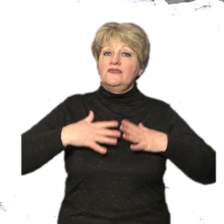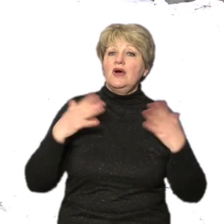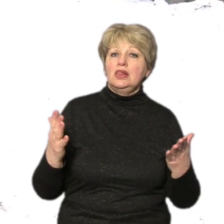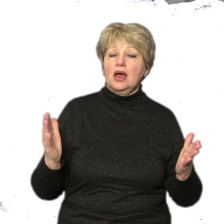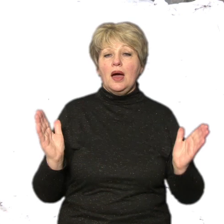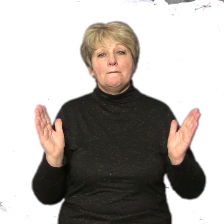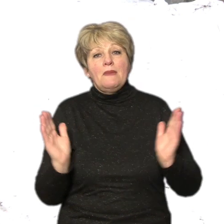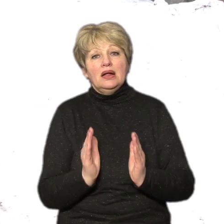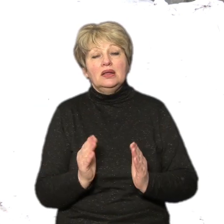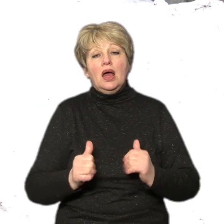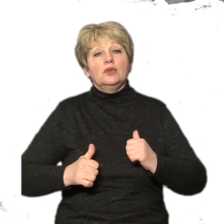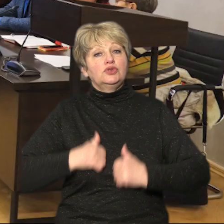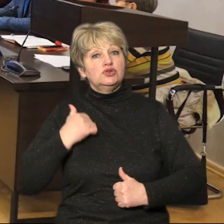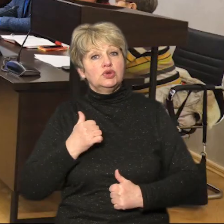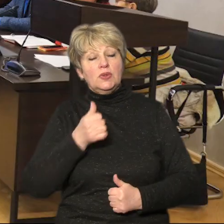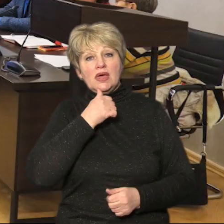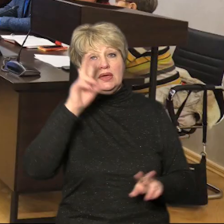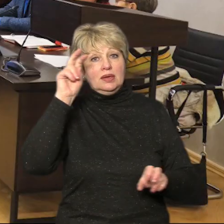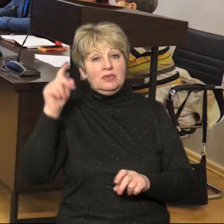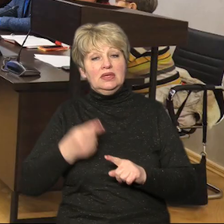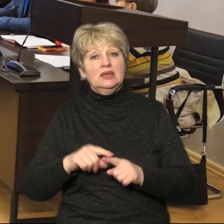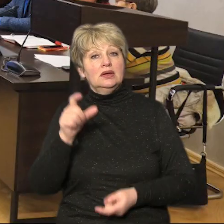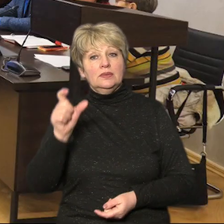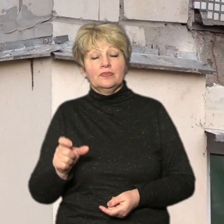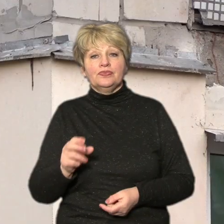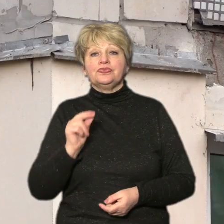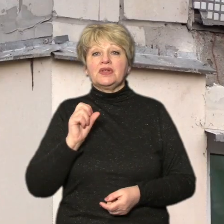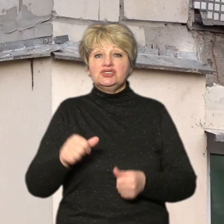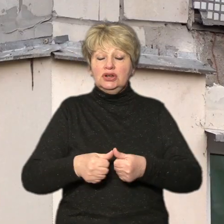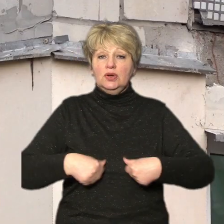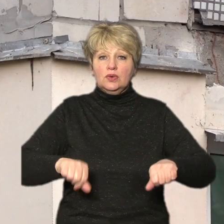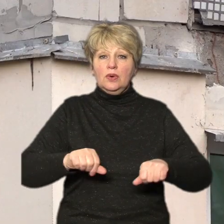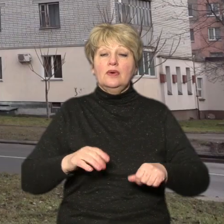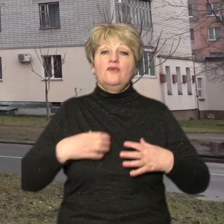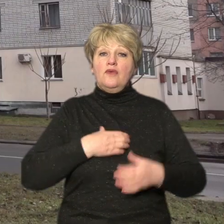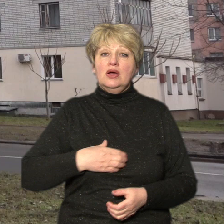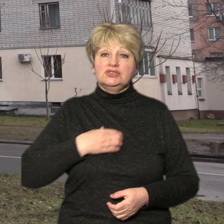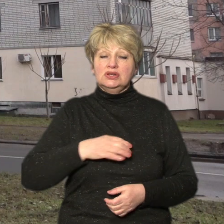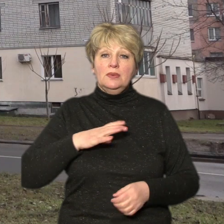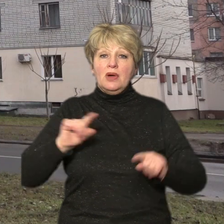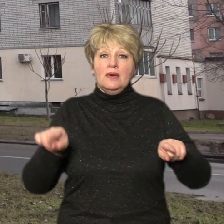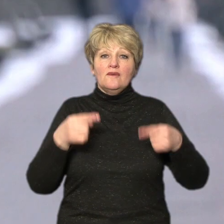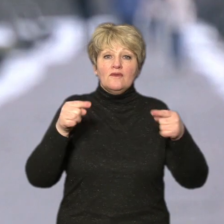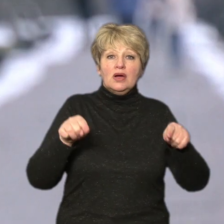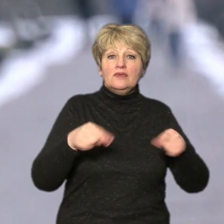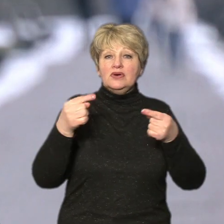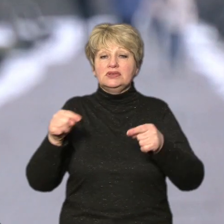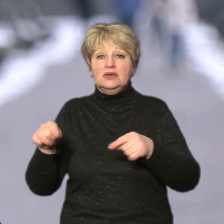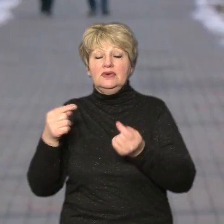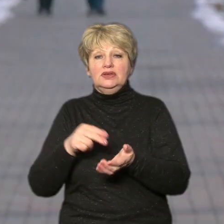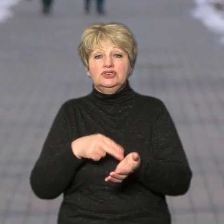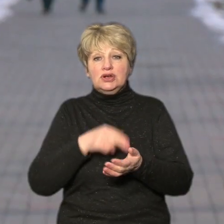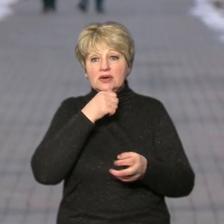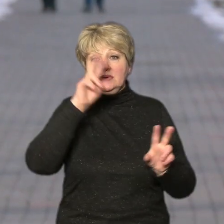достойна імені тої людини. Членам топонімічної комісії важливо було відновити блок винятково черкаських назв, розповідає історик Віталій